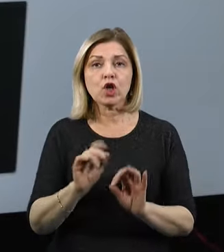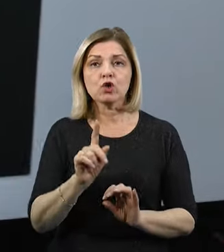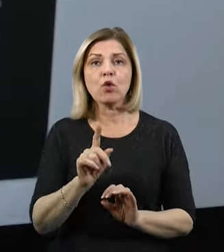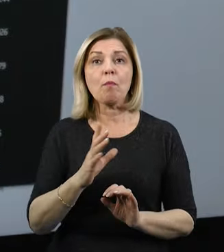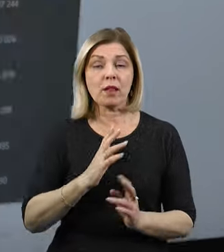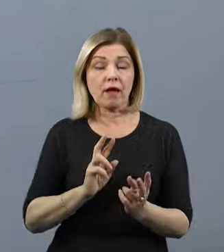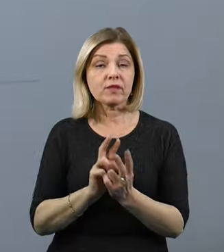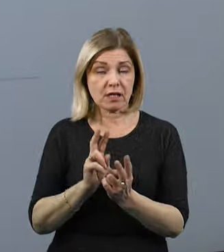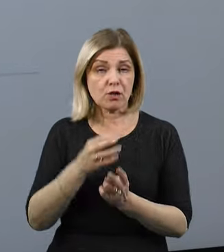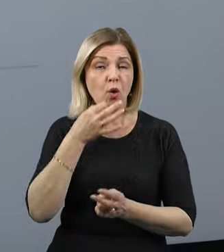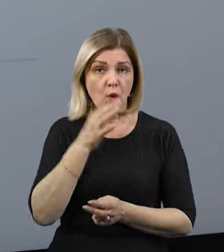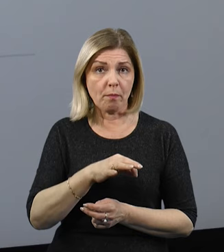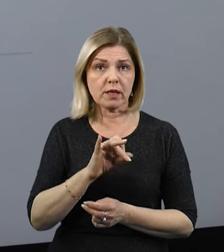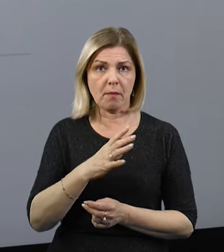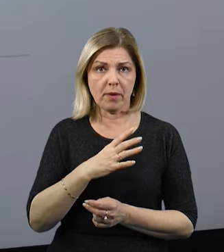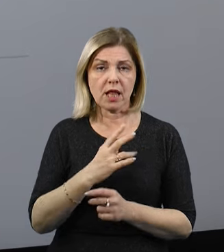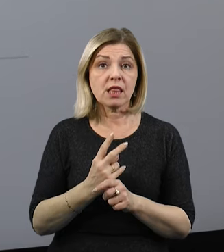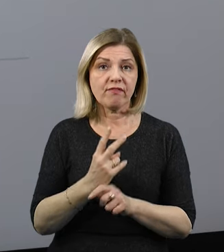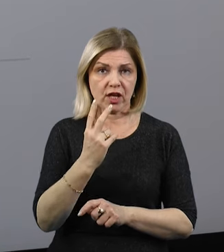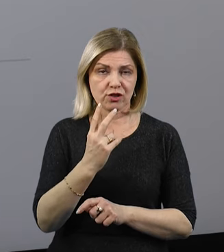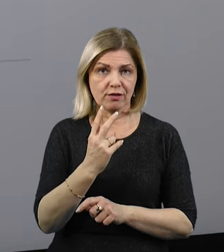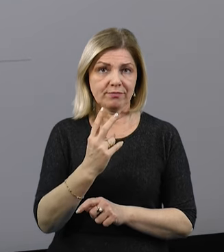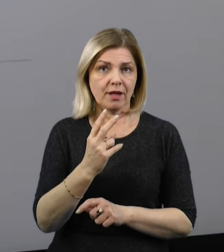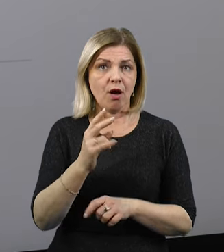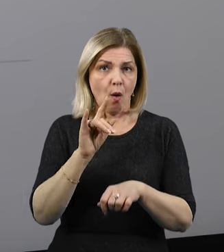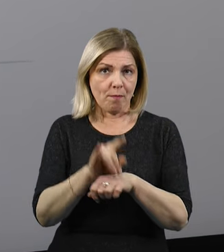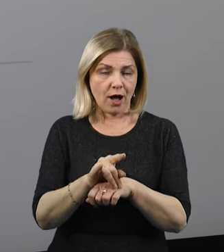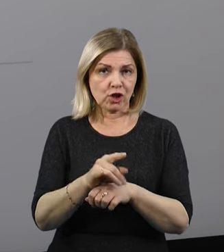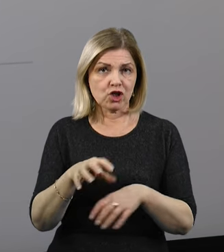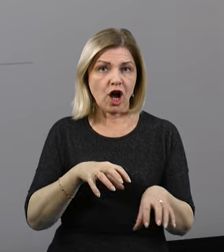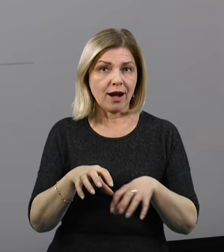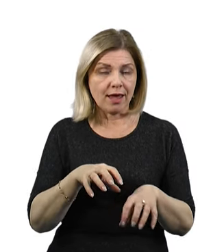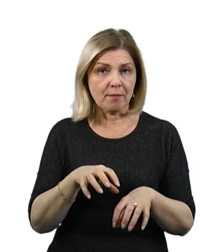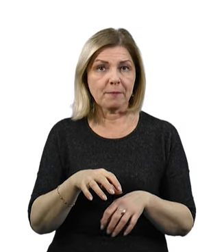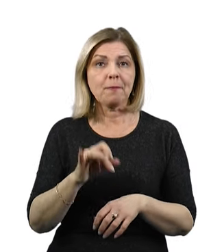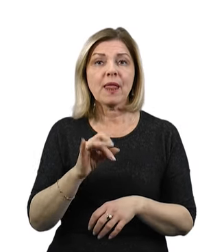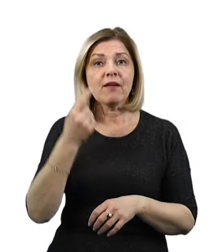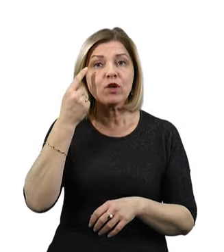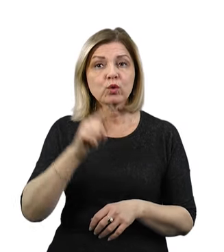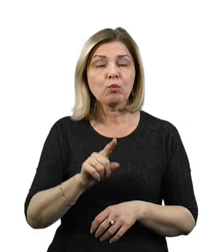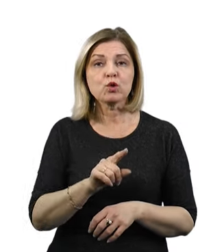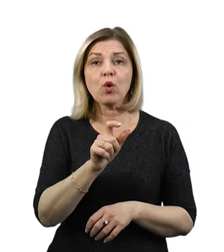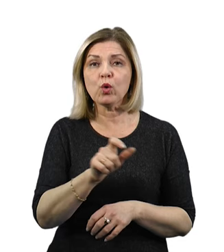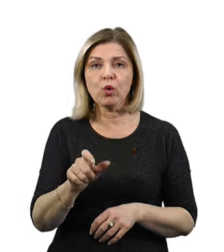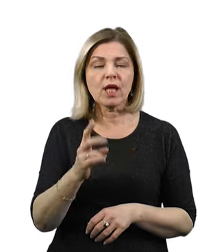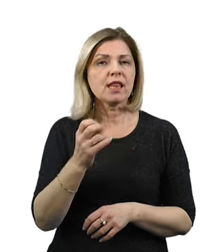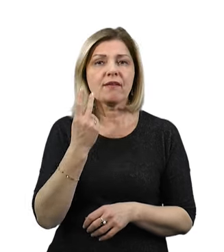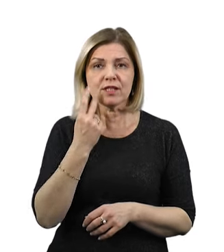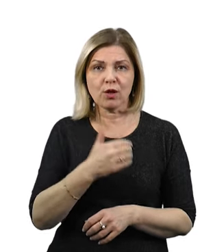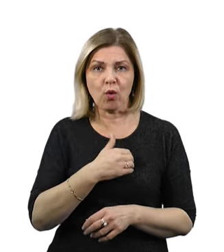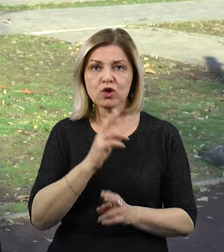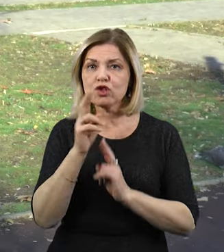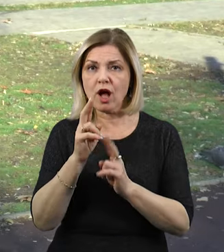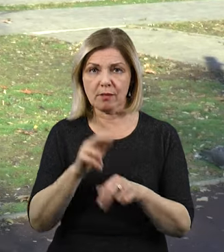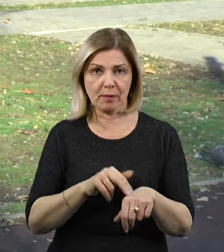людиною, яка була двічі ушукана шахраями. Також, каже, проблема у тому, що постраждалі не завжди хочуть звертатися до правоохоронців.